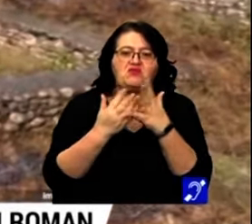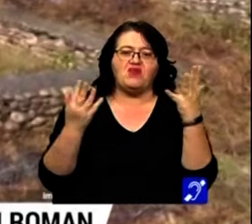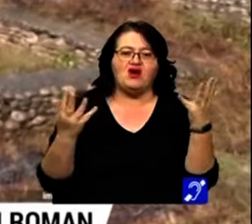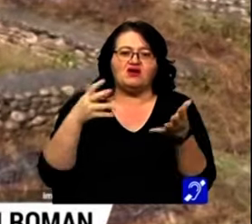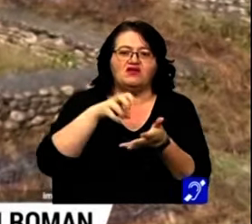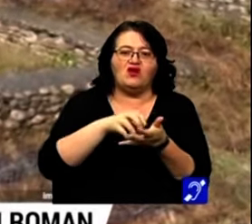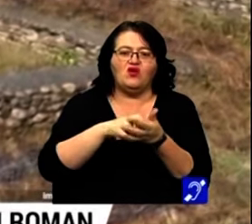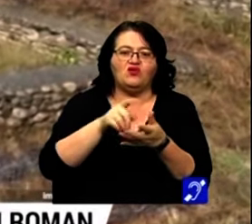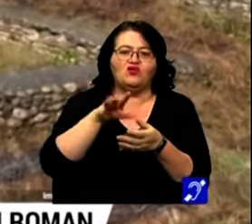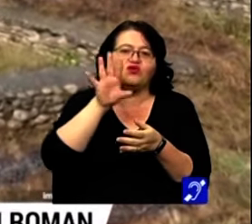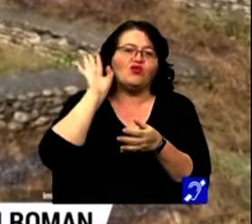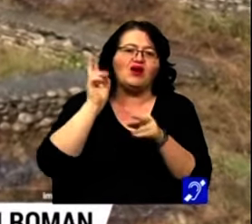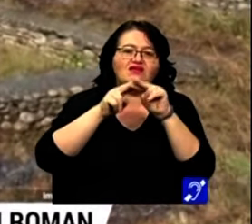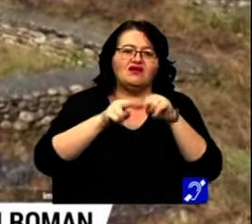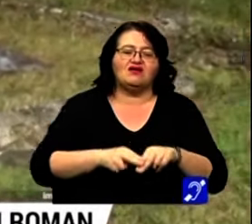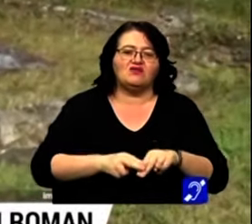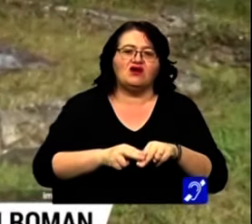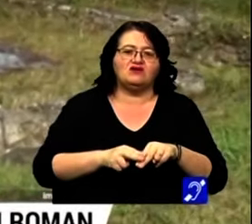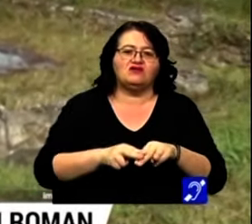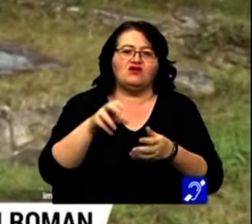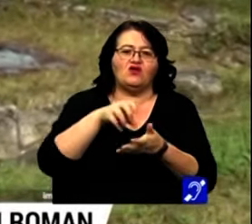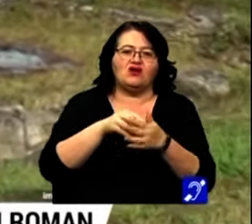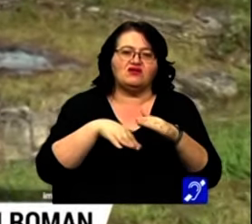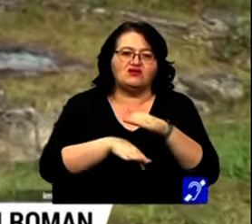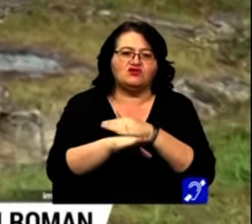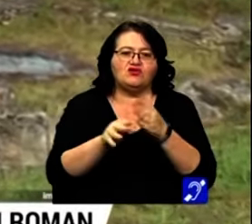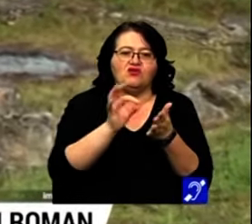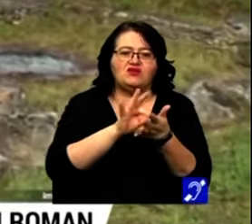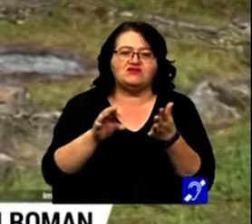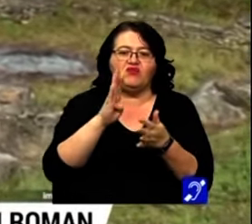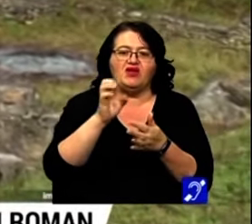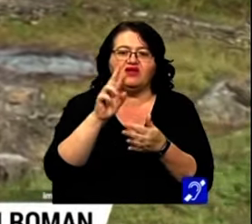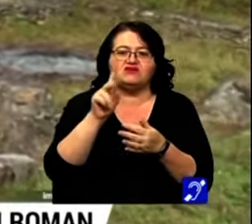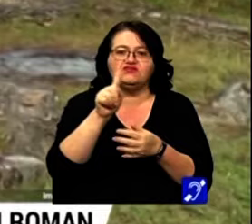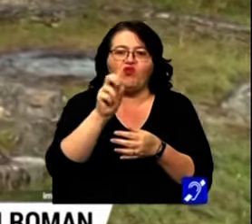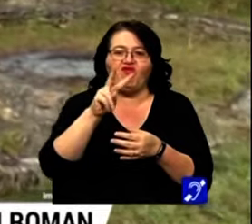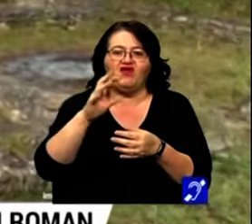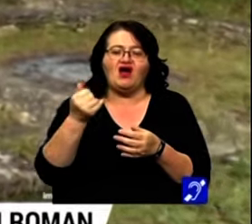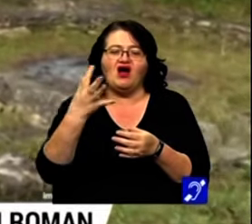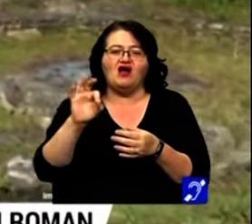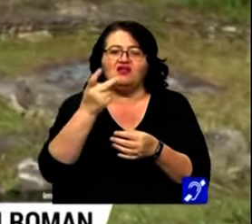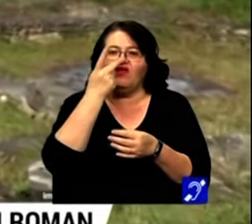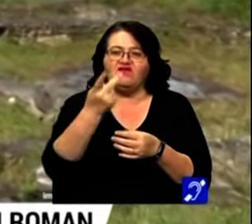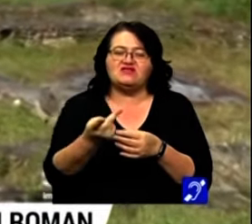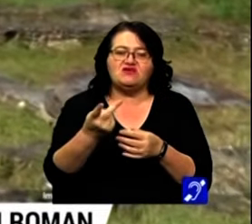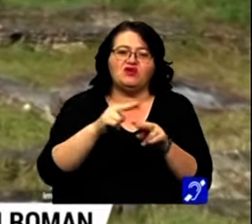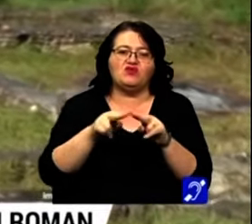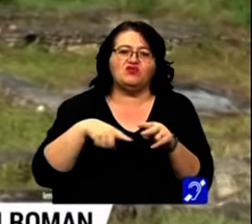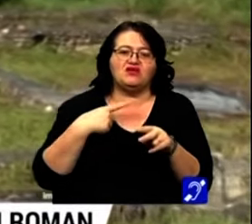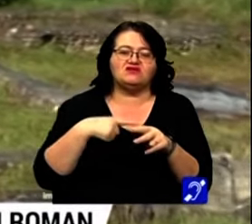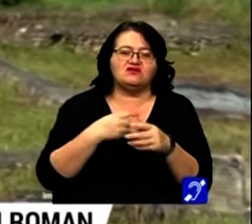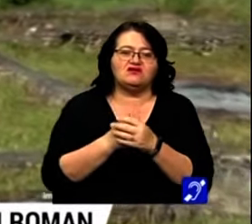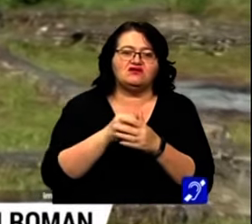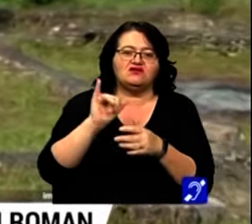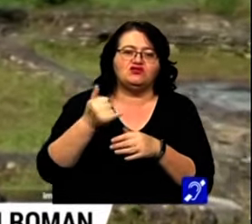de castre romane, unele aflate sub actuale localități, așa cum este Berzovia, altele vizibile, așa cum este